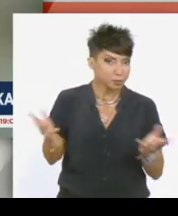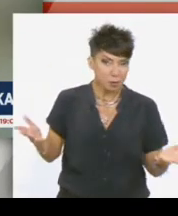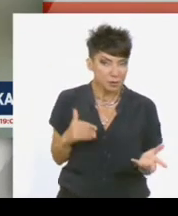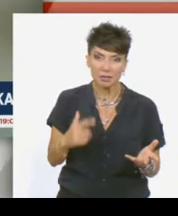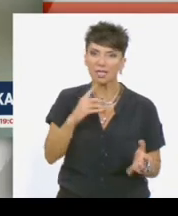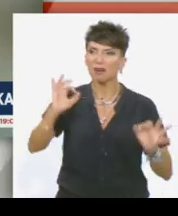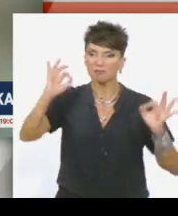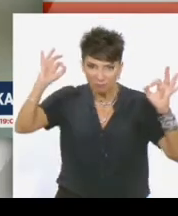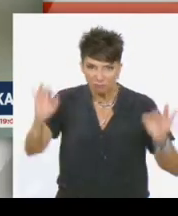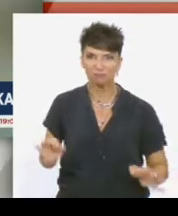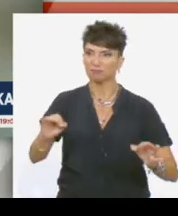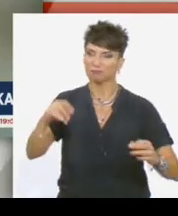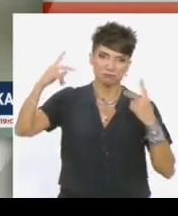η τελική έγκριση από τις αρχές του Μονακό.